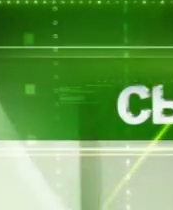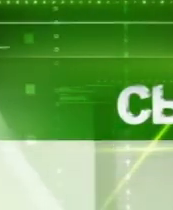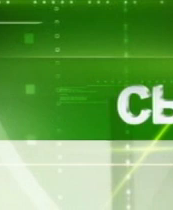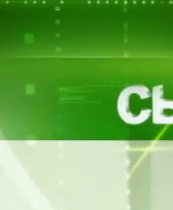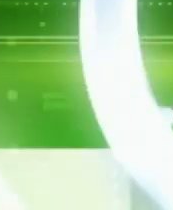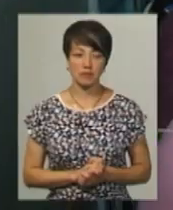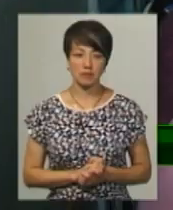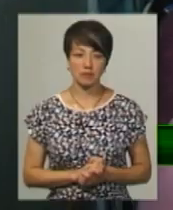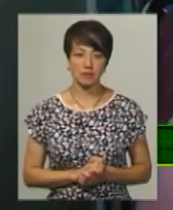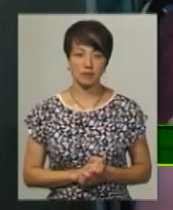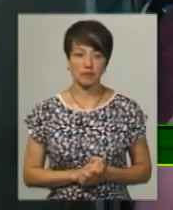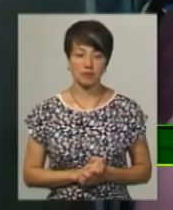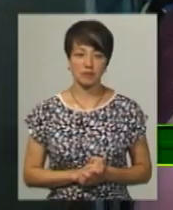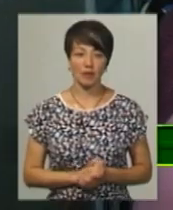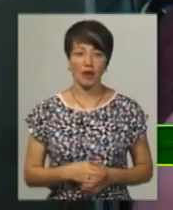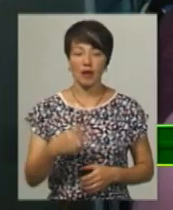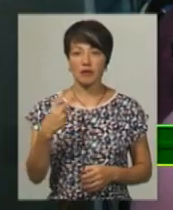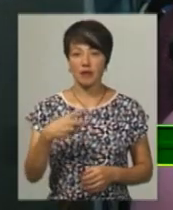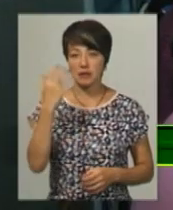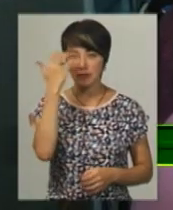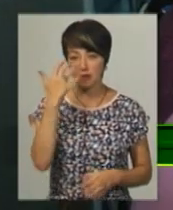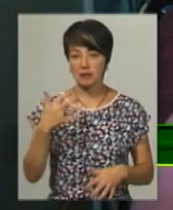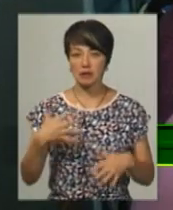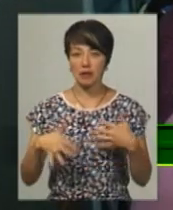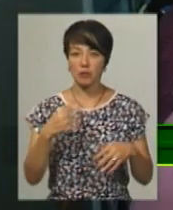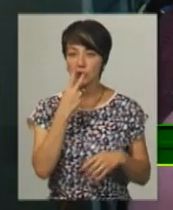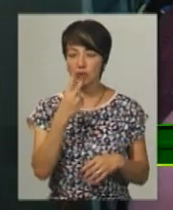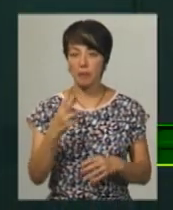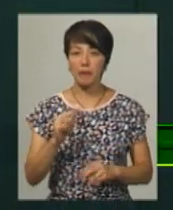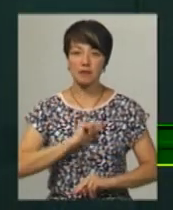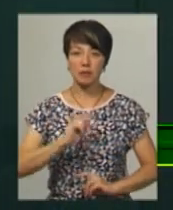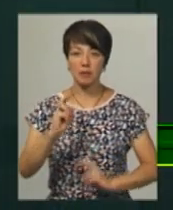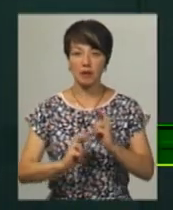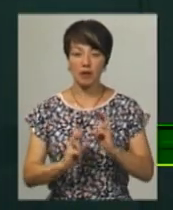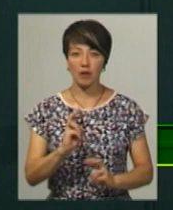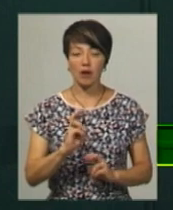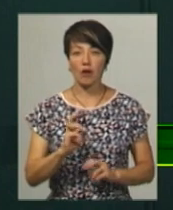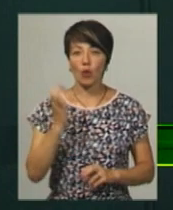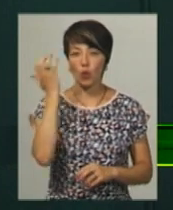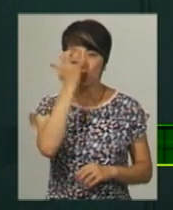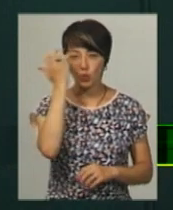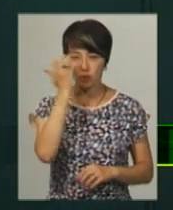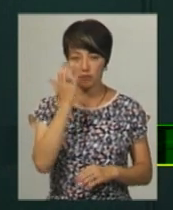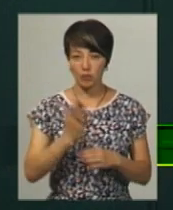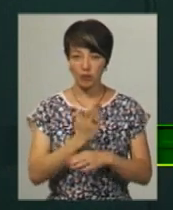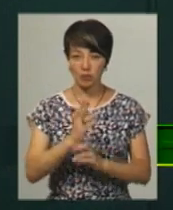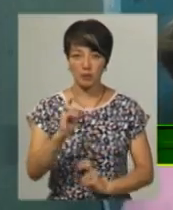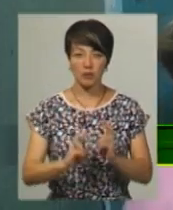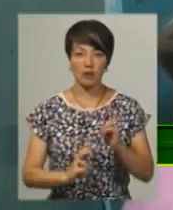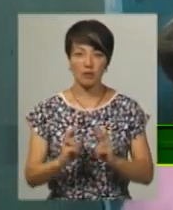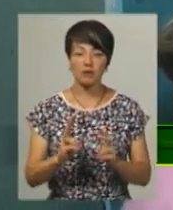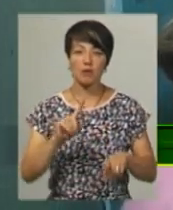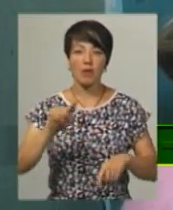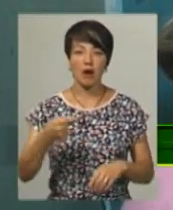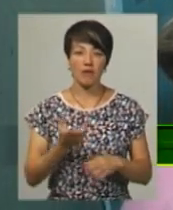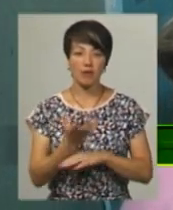Музика 20 незрячих та слабозорих працівників підприємства «Об'єднання громадян» Хмельницьке Ужбовиробниче підприємство «УТОС»